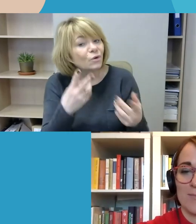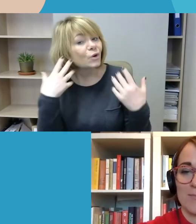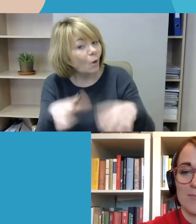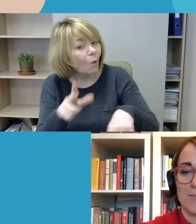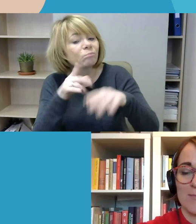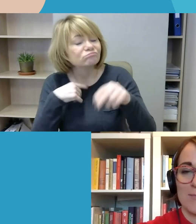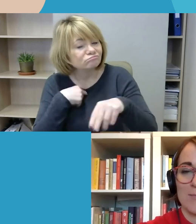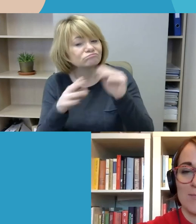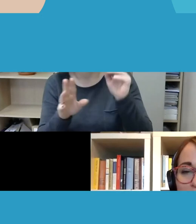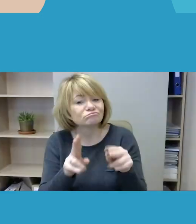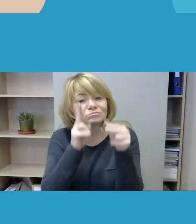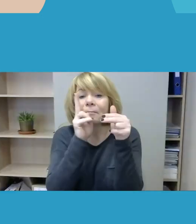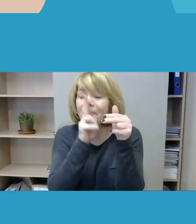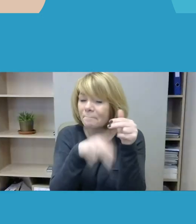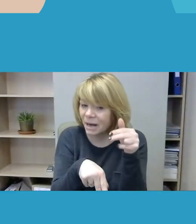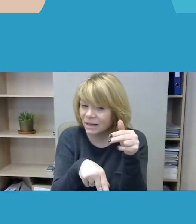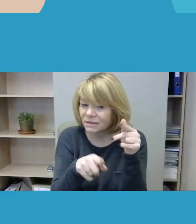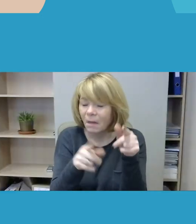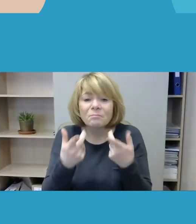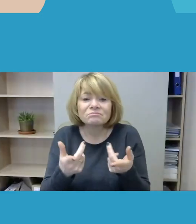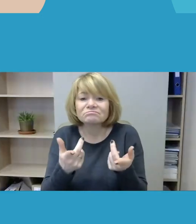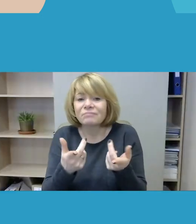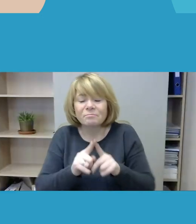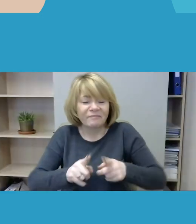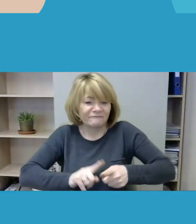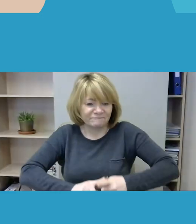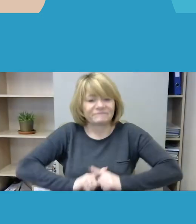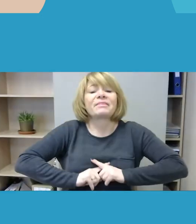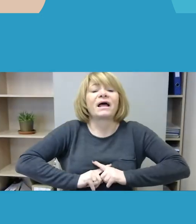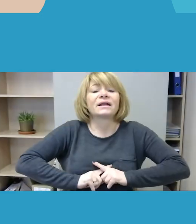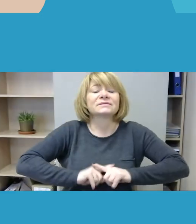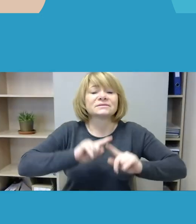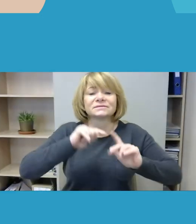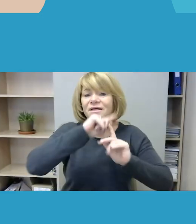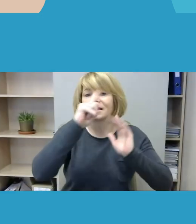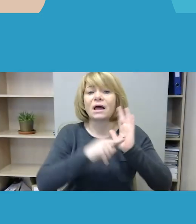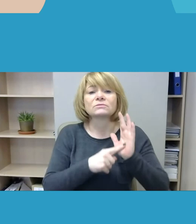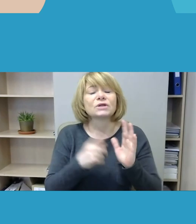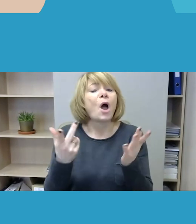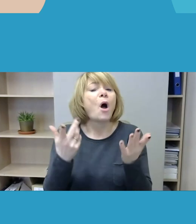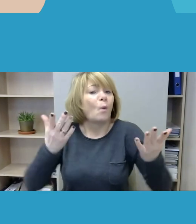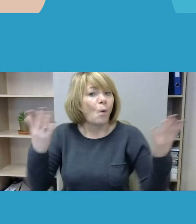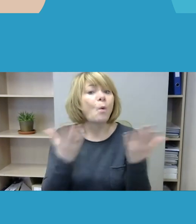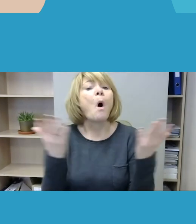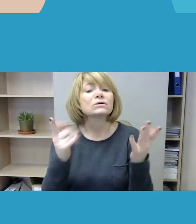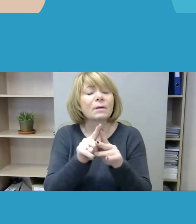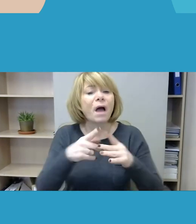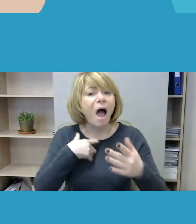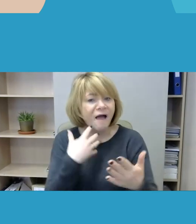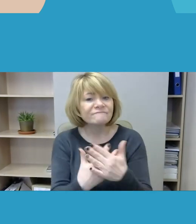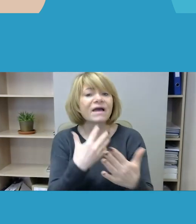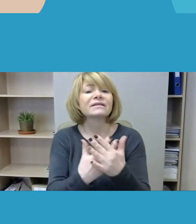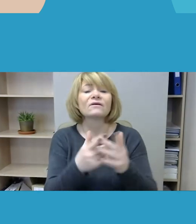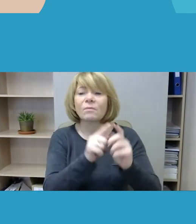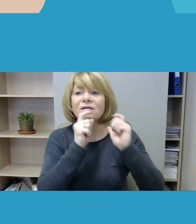tą tokį finalinį klausimą, kuri keliame ir kaip diskusijos pavadinimo iš tiesų, tai koks turėtų tas būti efektyvus atsakas į neapykantos